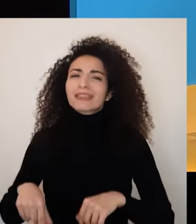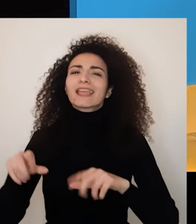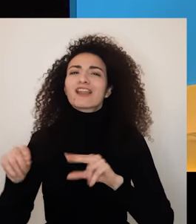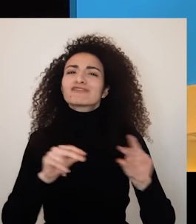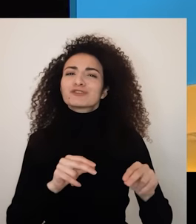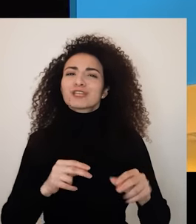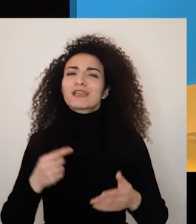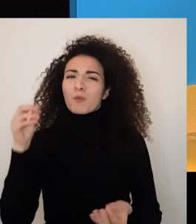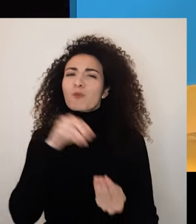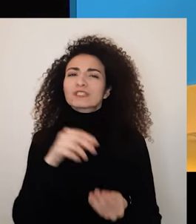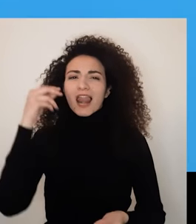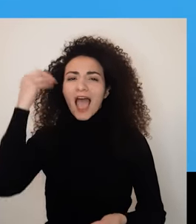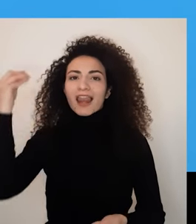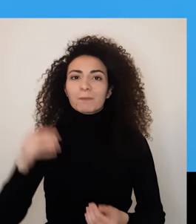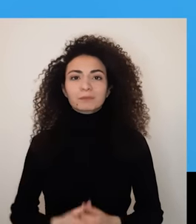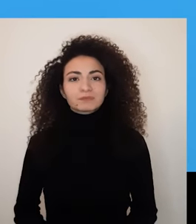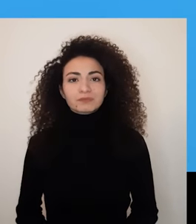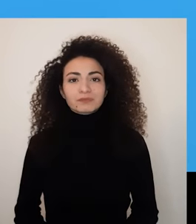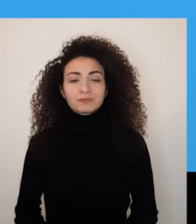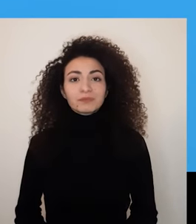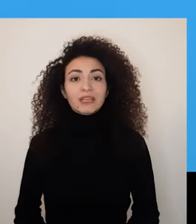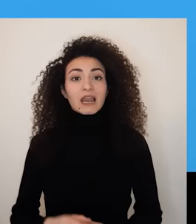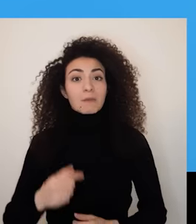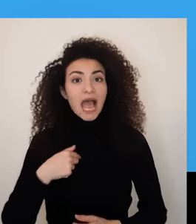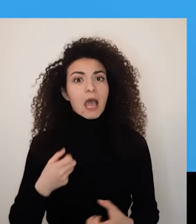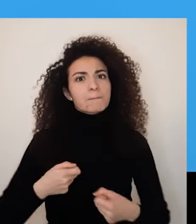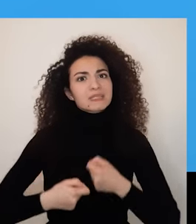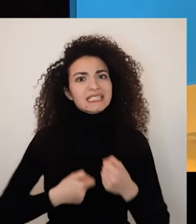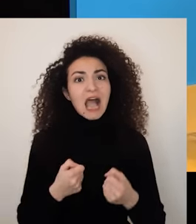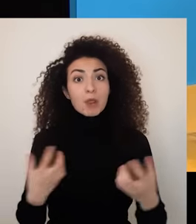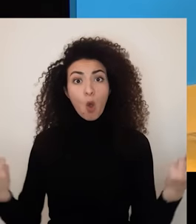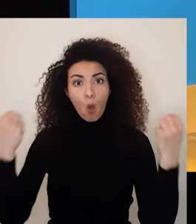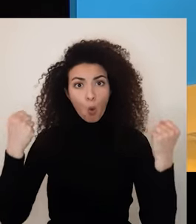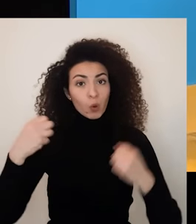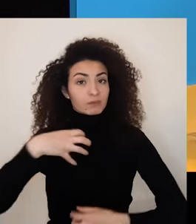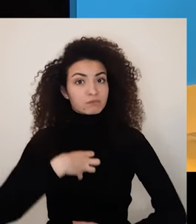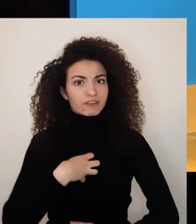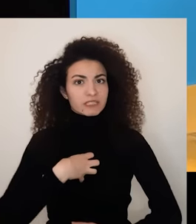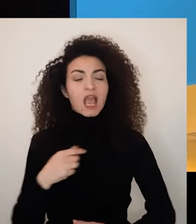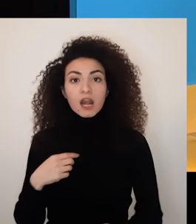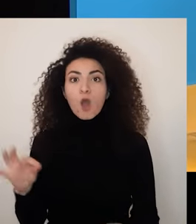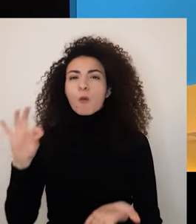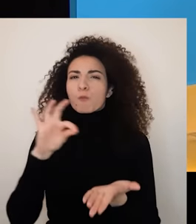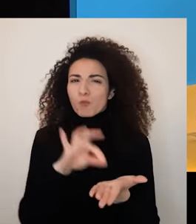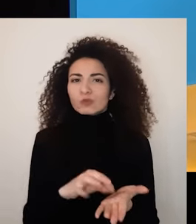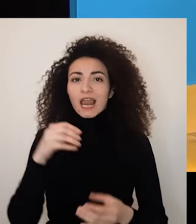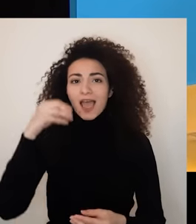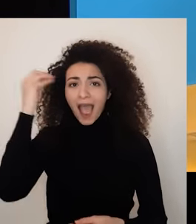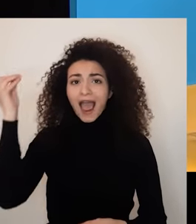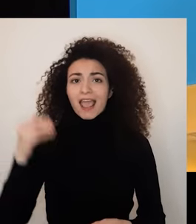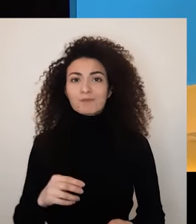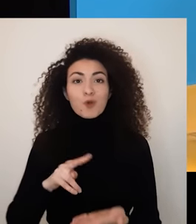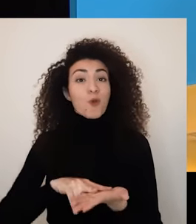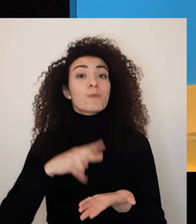يكون فعال بشكل لا يصدق اختبار تاس خير بليل على كيف إنه الإنسان لما بيستعين بنقاط قوته